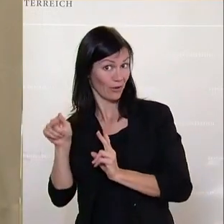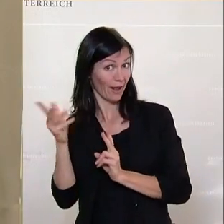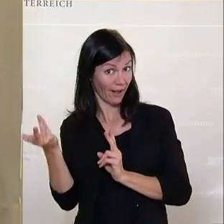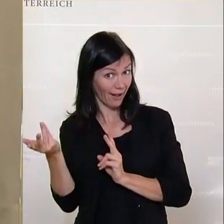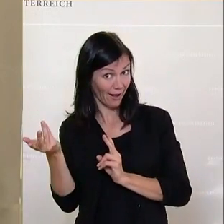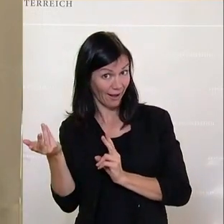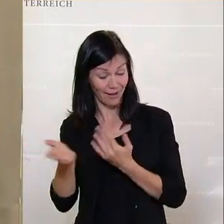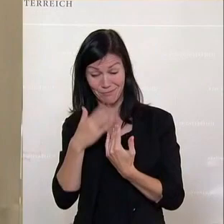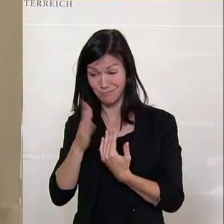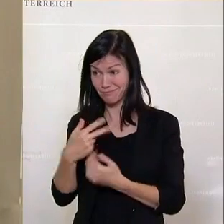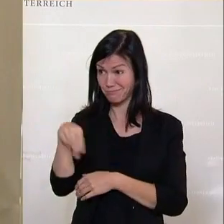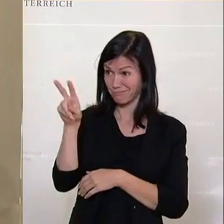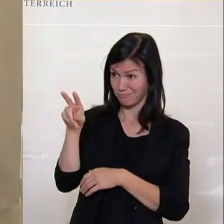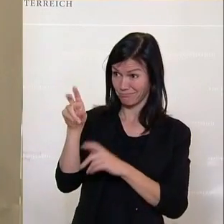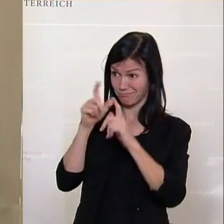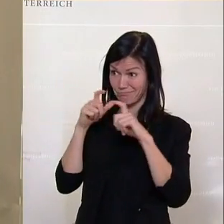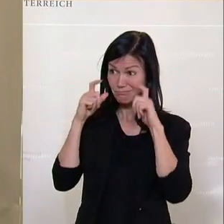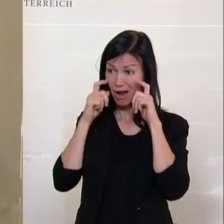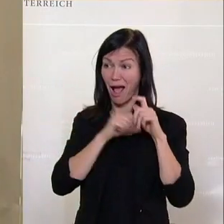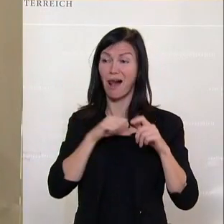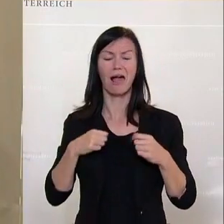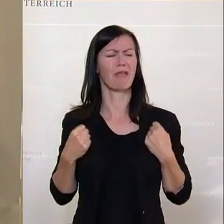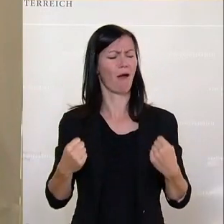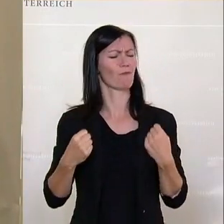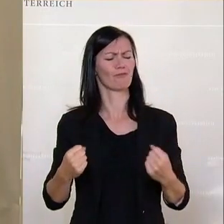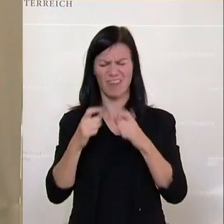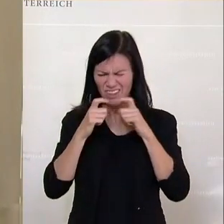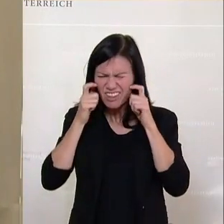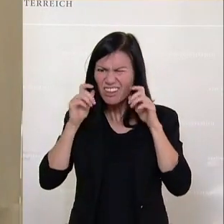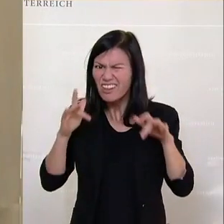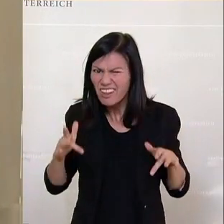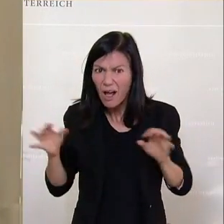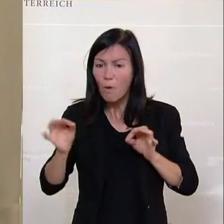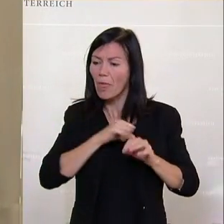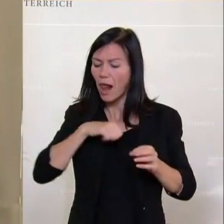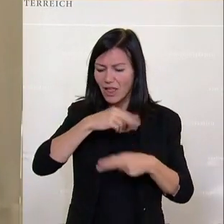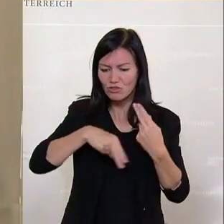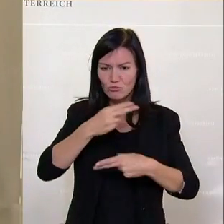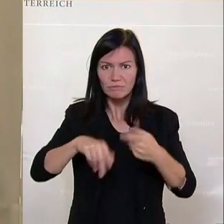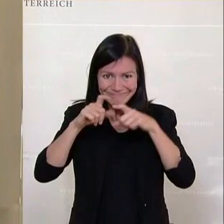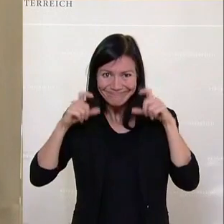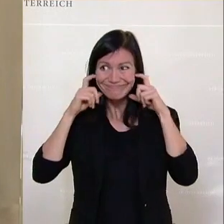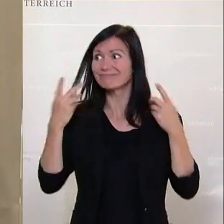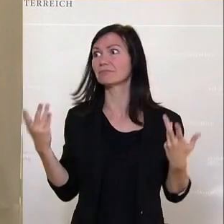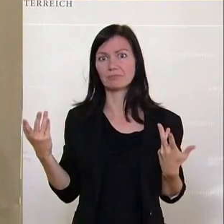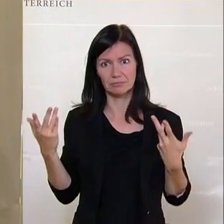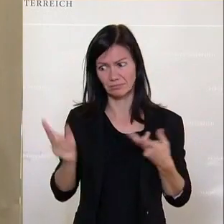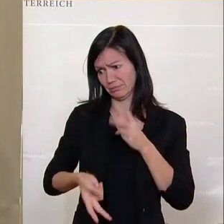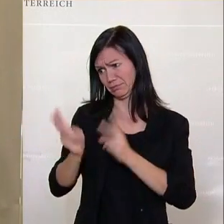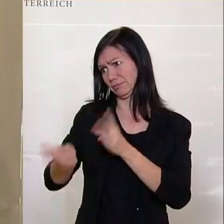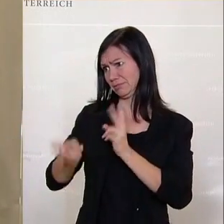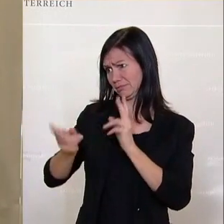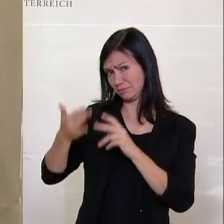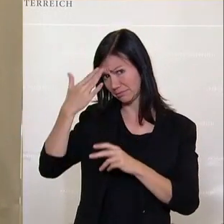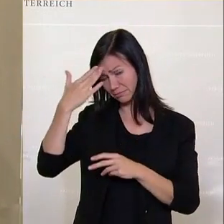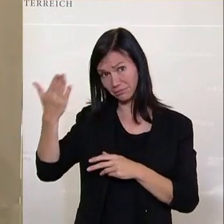die Leute anschaue, die mit der Maske allein im Auto sitzen oder beim Spazieren gehen, mit der Maske um und umlaufen, das ist dann eher die Komödien